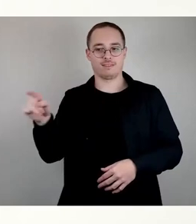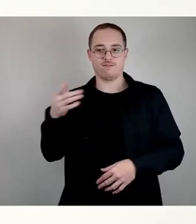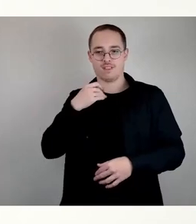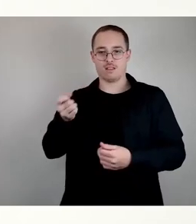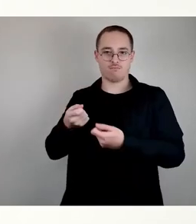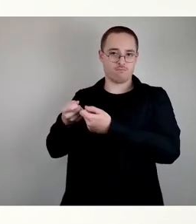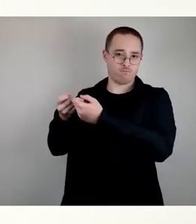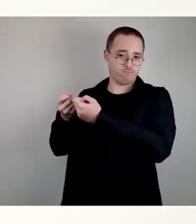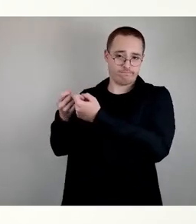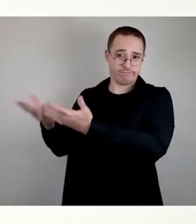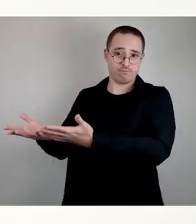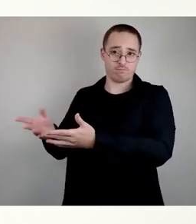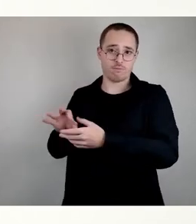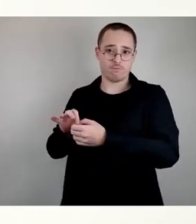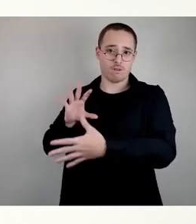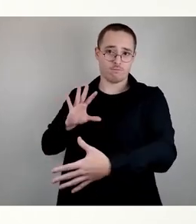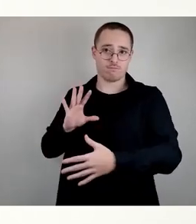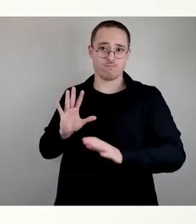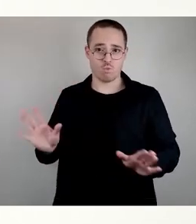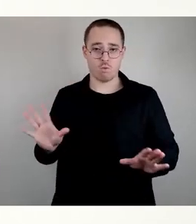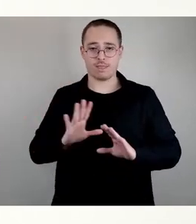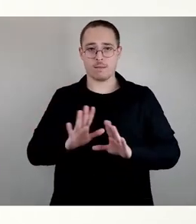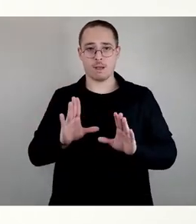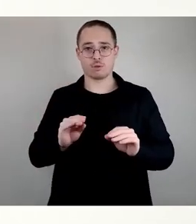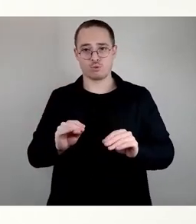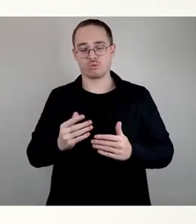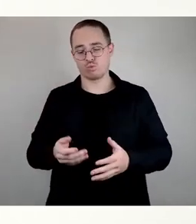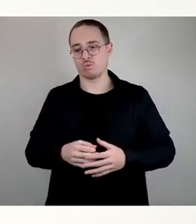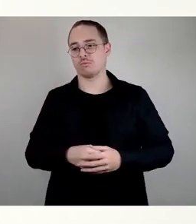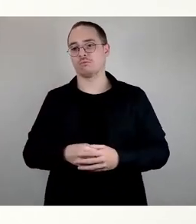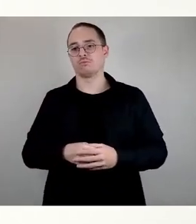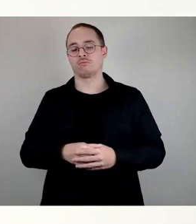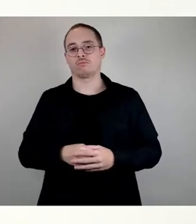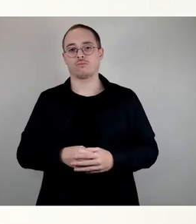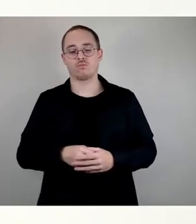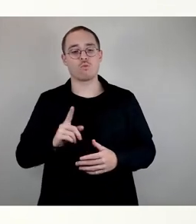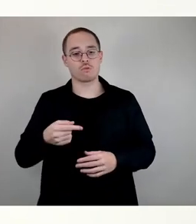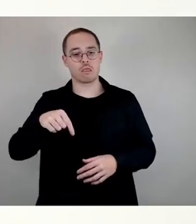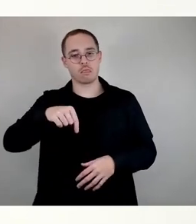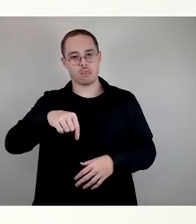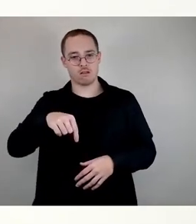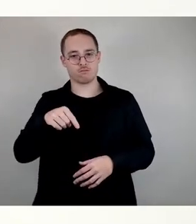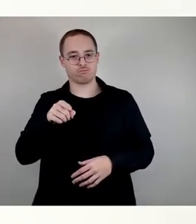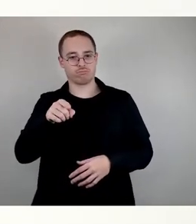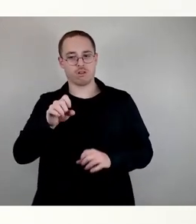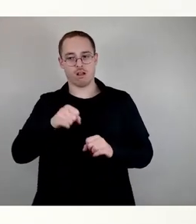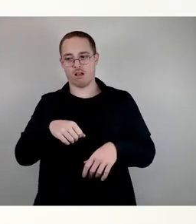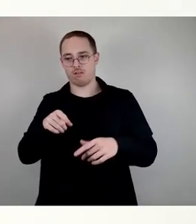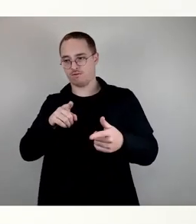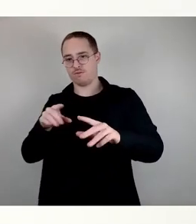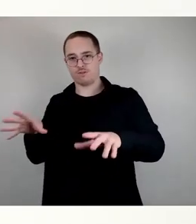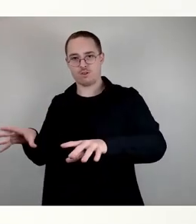tatsächlich ein Objekt, was den Standort am Werk 1